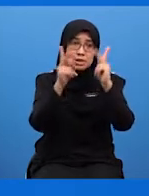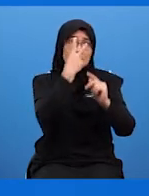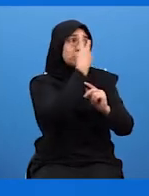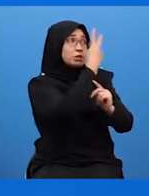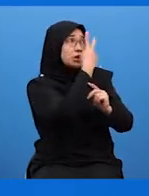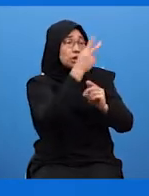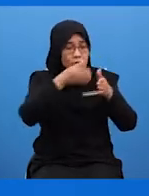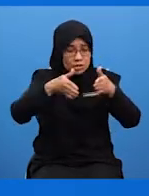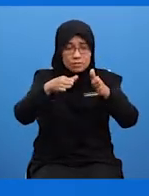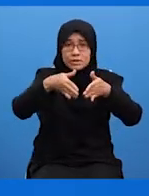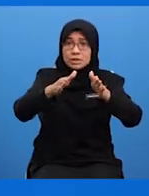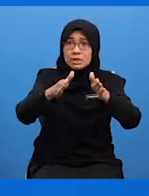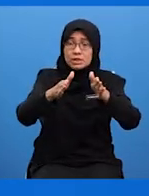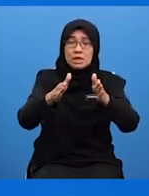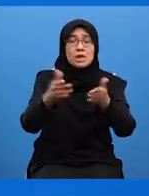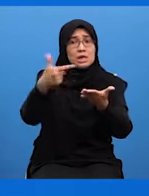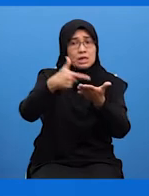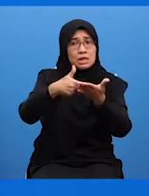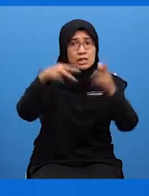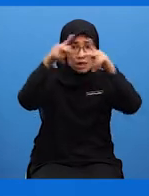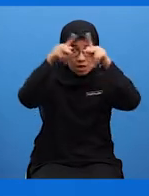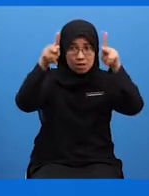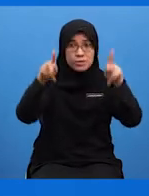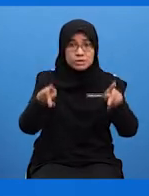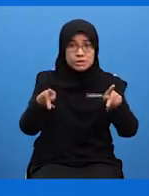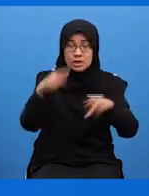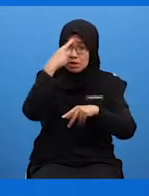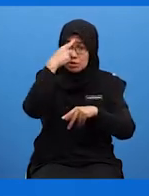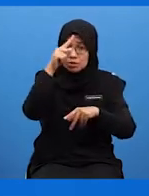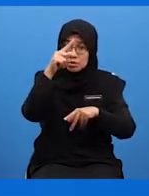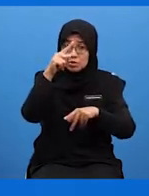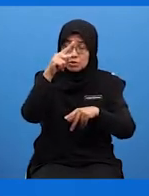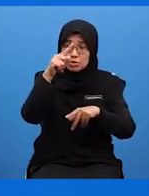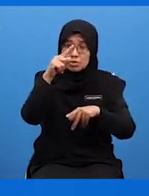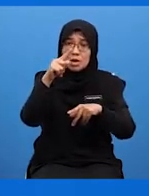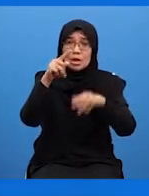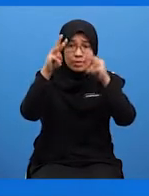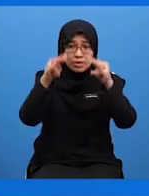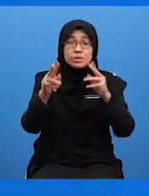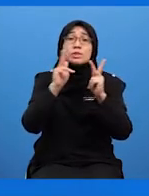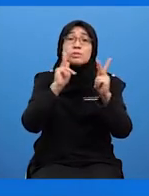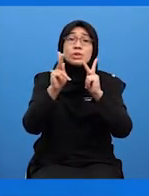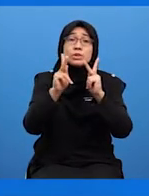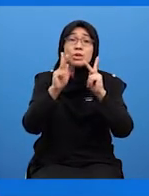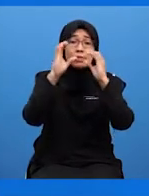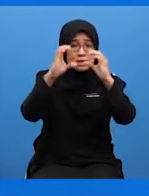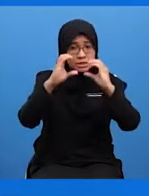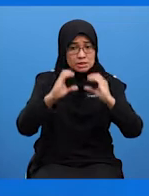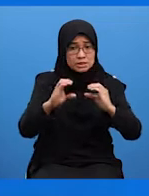juga poster berfungsi untuk memberikan kemudahan kepada manusia berkomunikasi secara visual Ya, baik